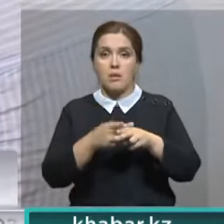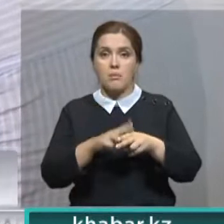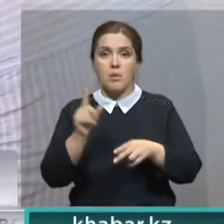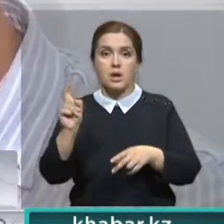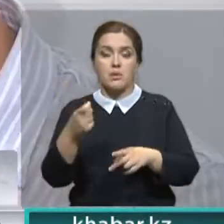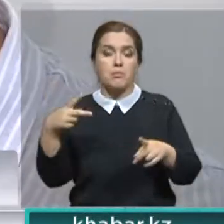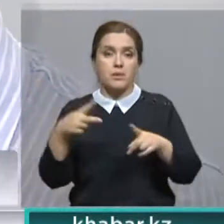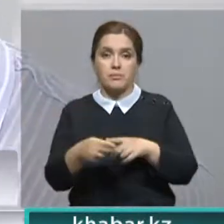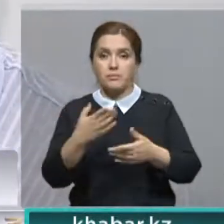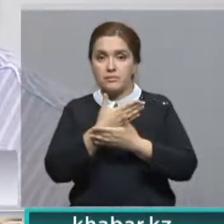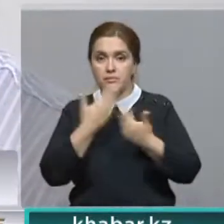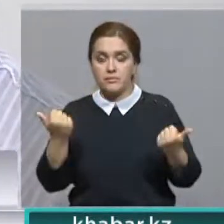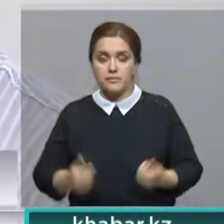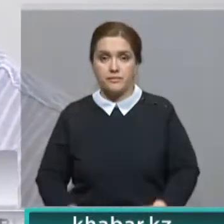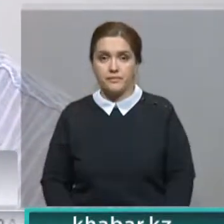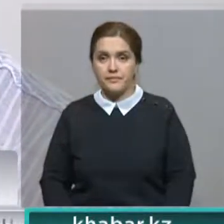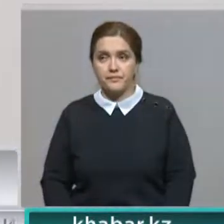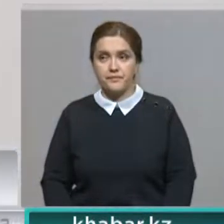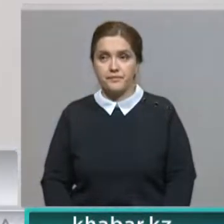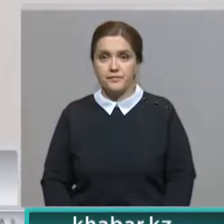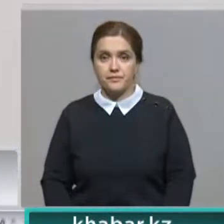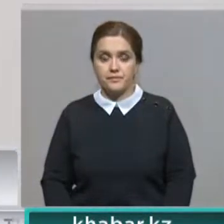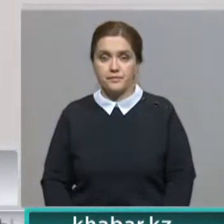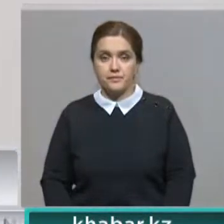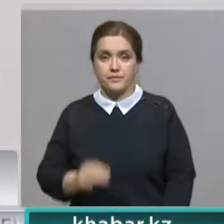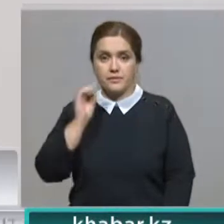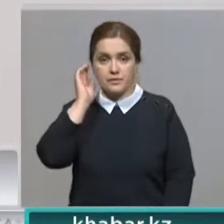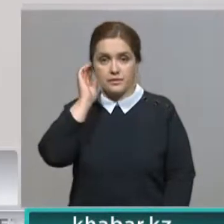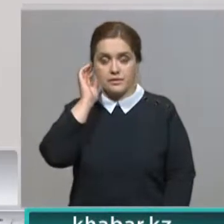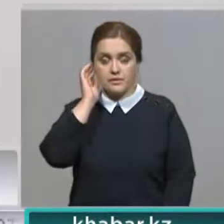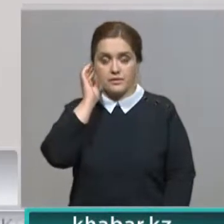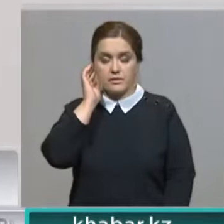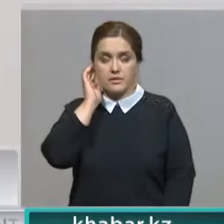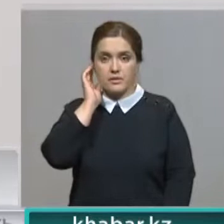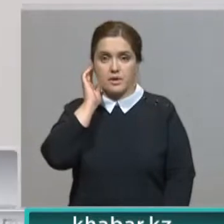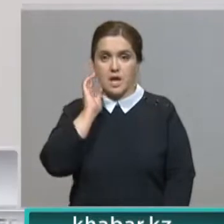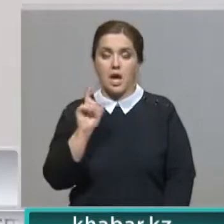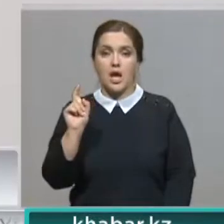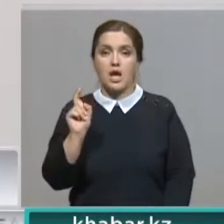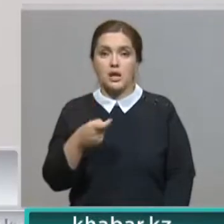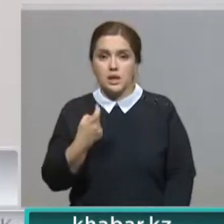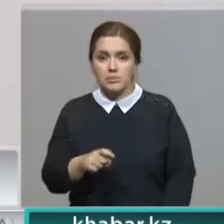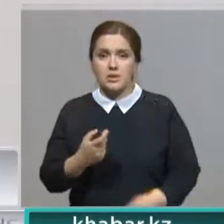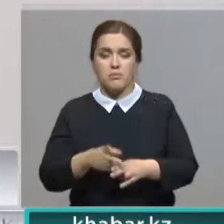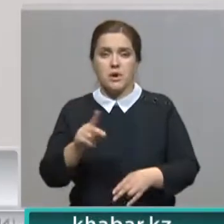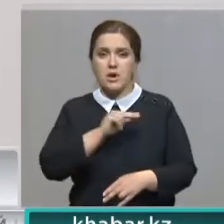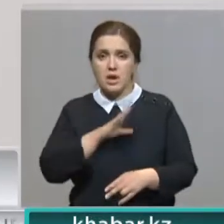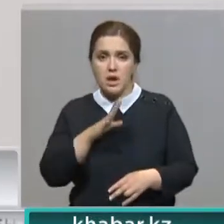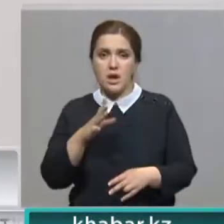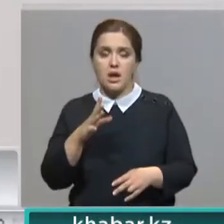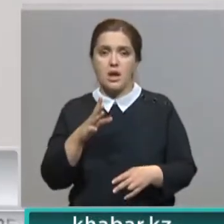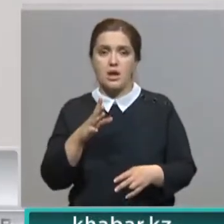химической кастрации. Химическая кастрация применяется только в отношении психически больных людей, у которых имеется